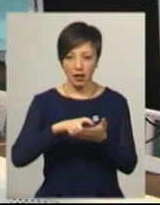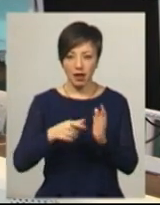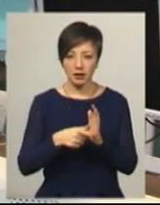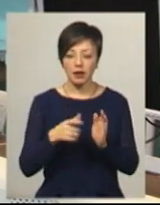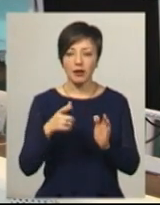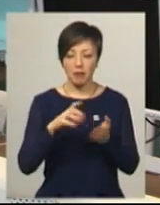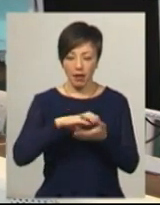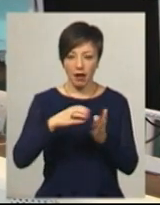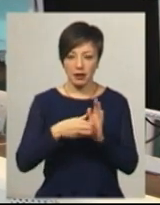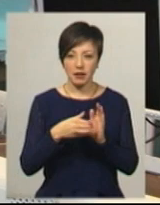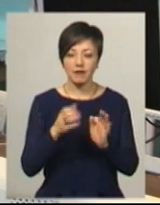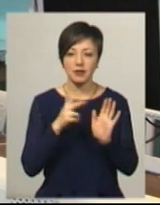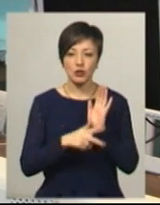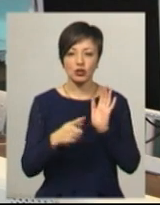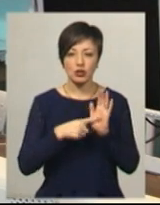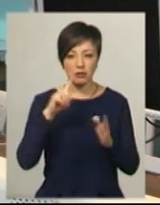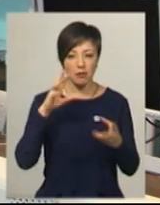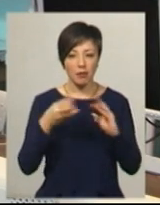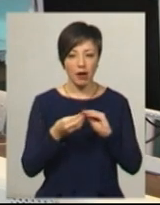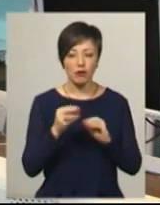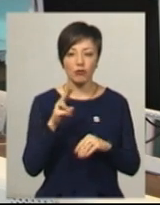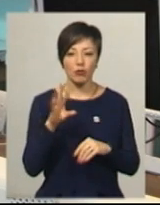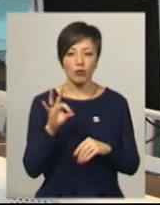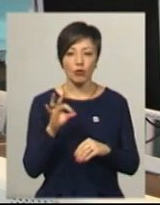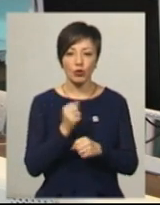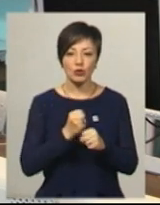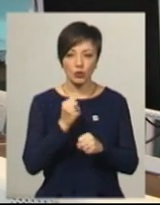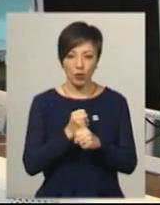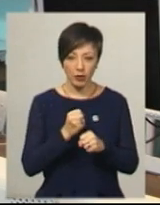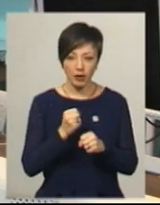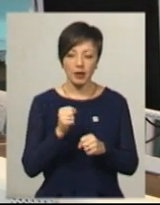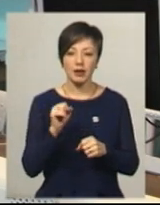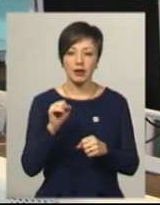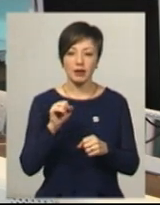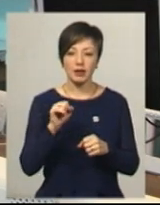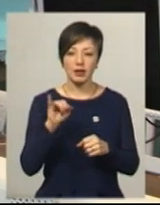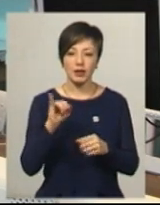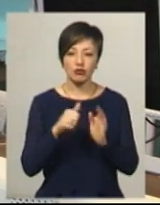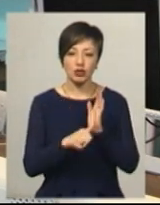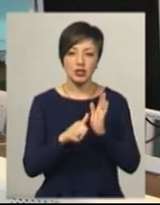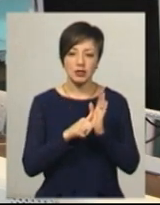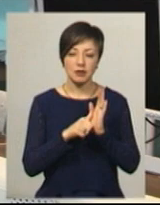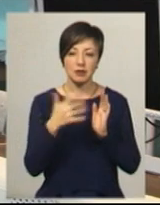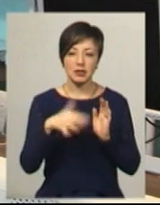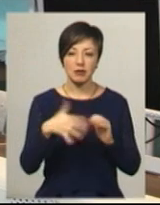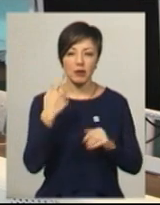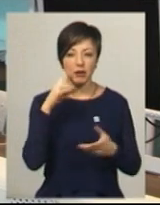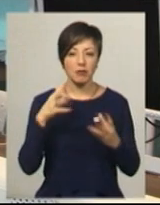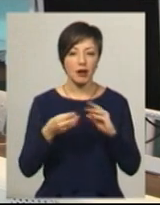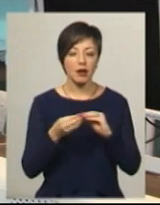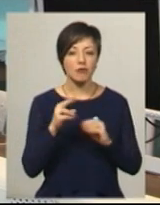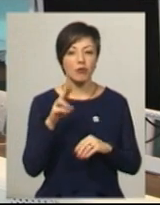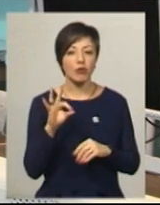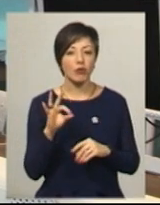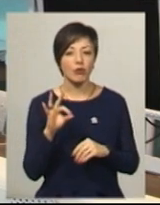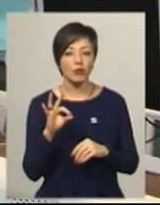86 балів по розробці плати і 55 балів по